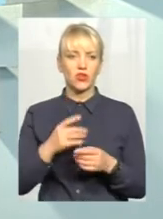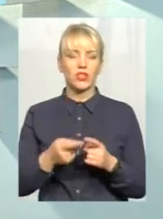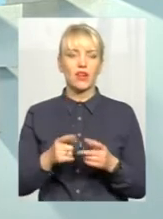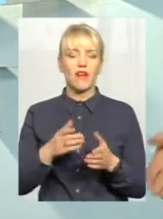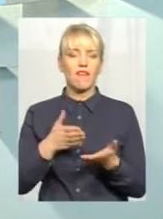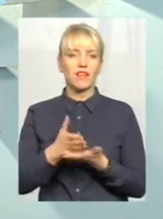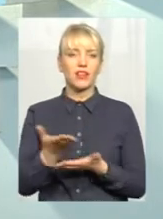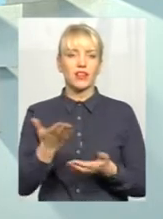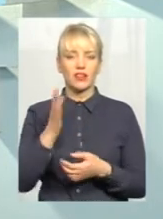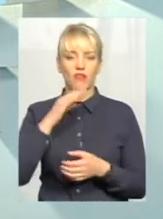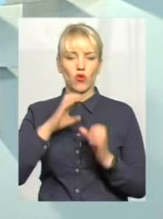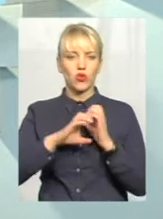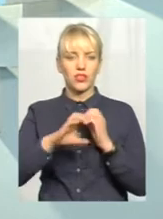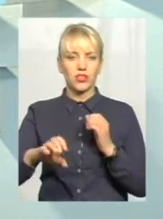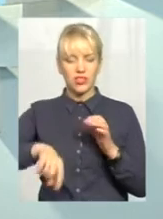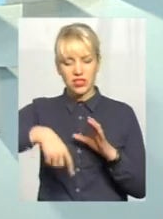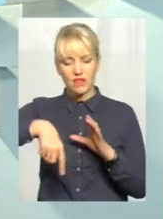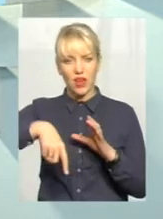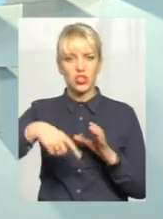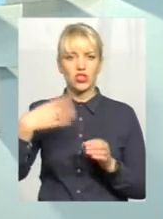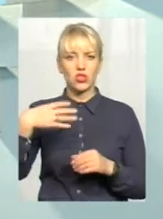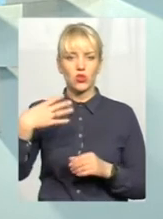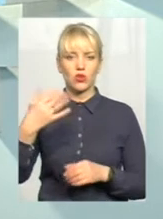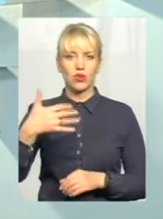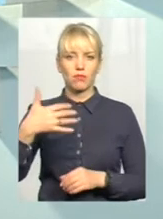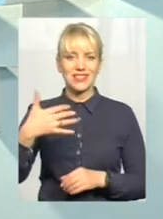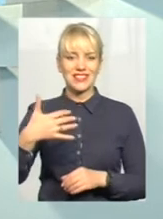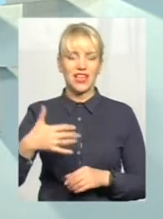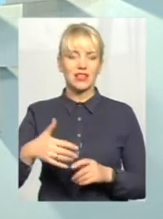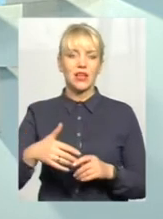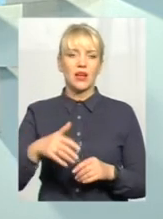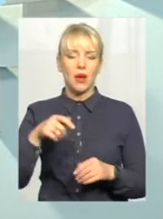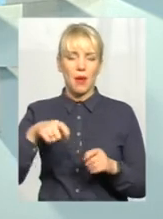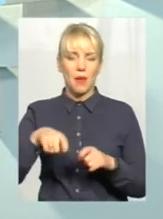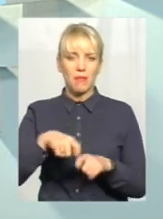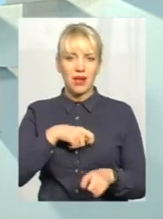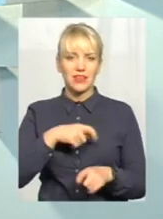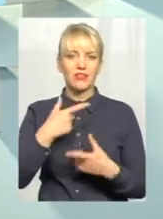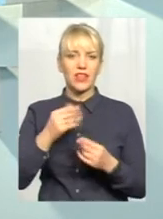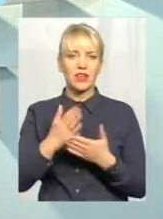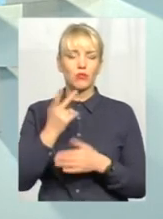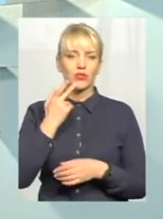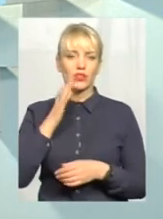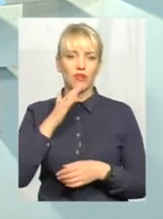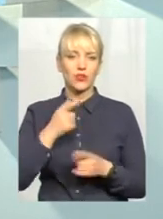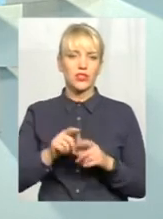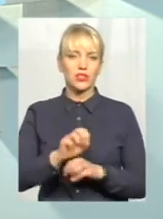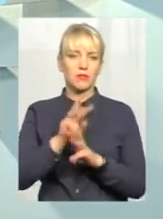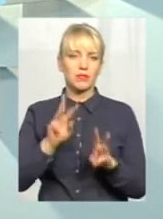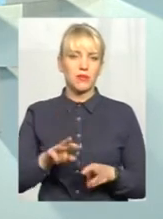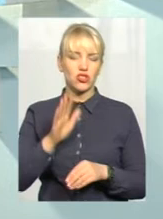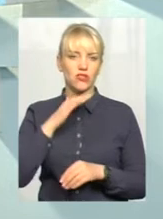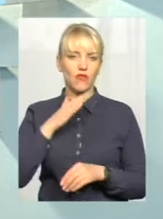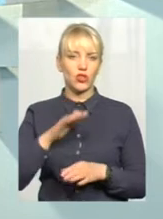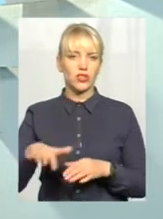водогін, скважина 40-50-60 метрів, де є постійна вода, і відповідно це забезпечення території. У нас, до речі, є